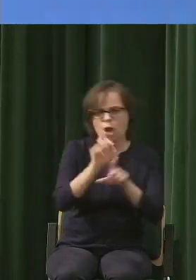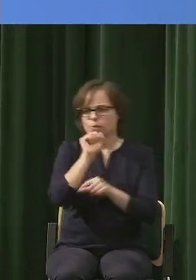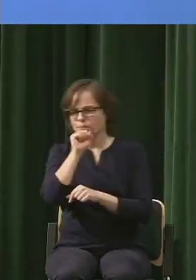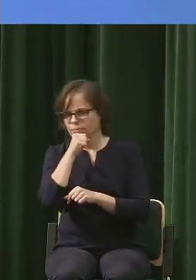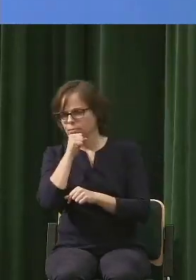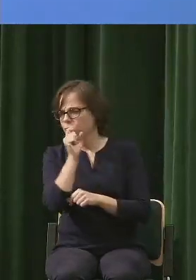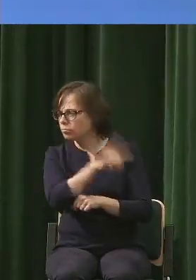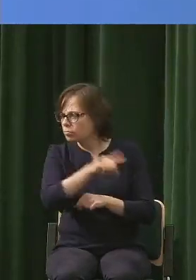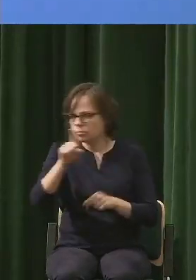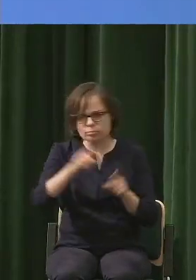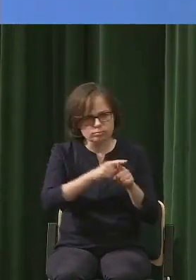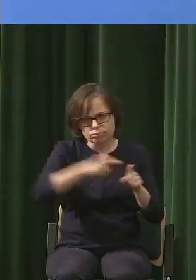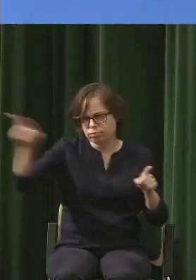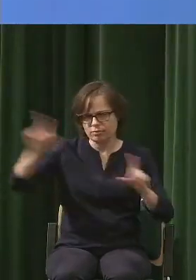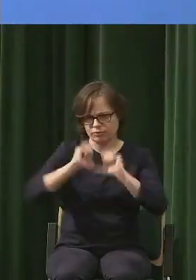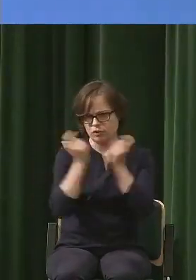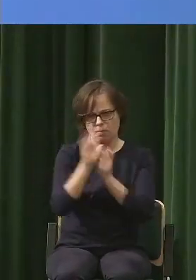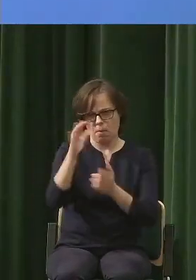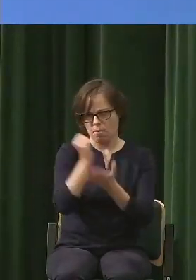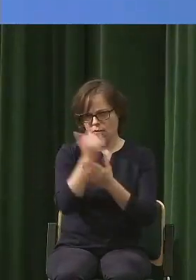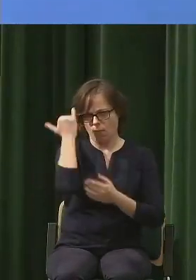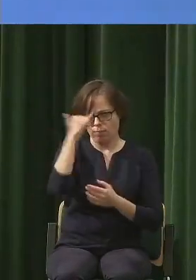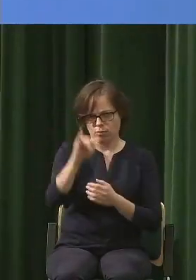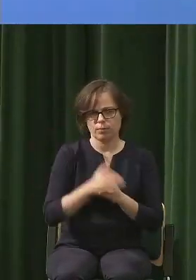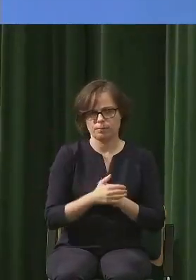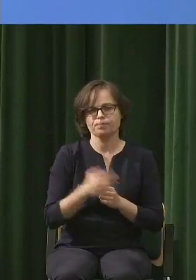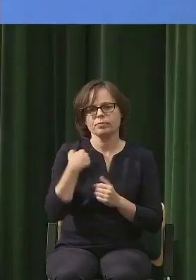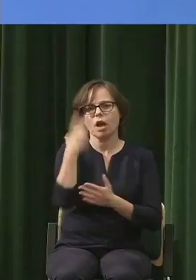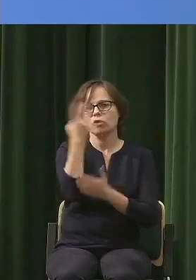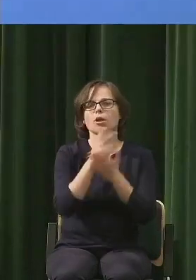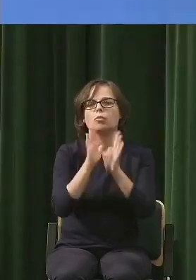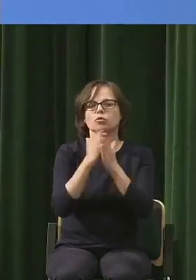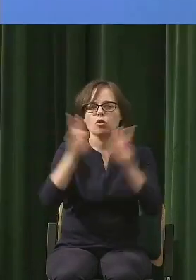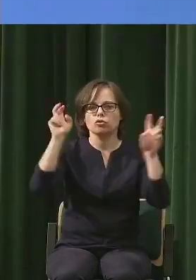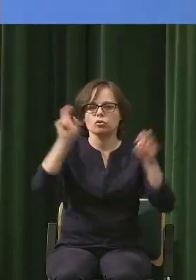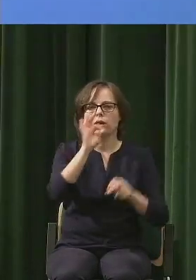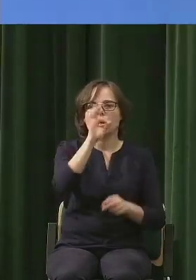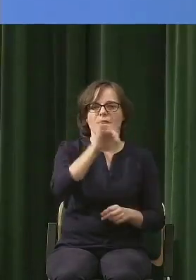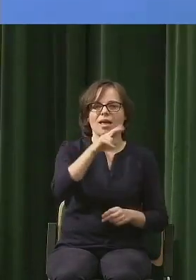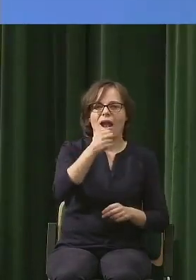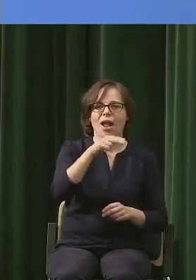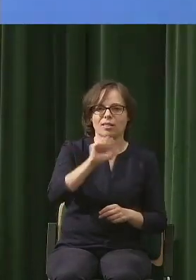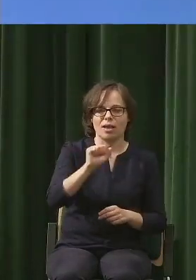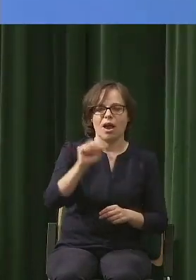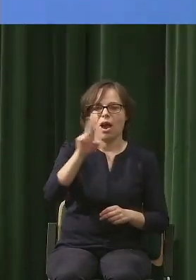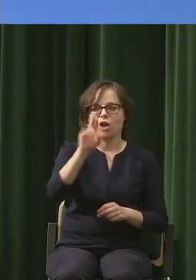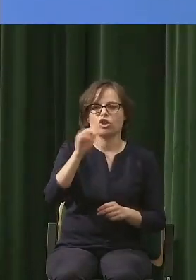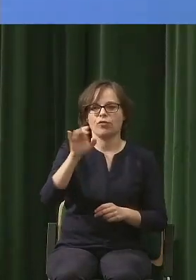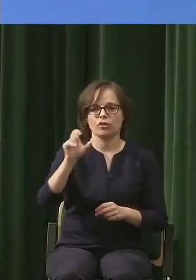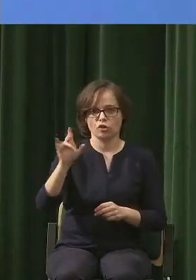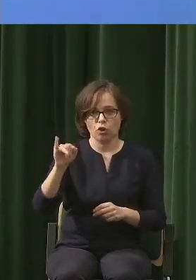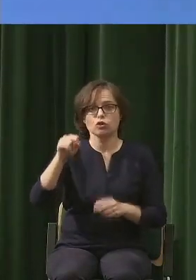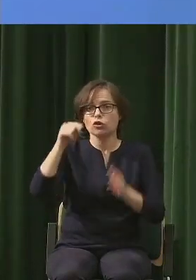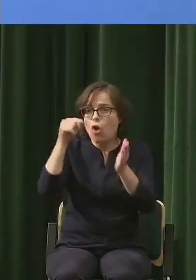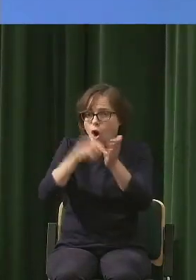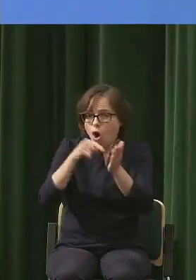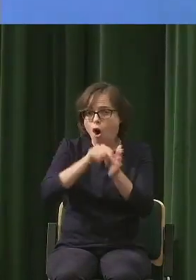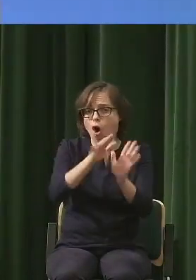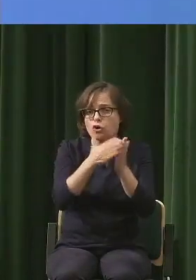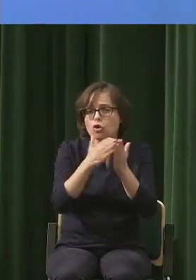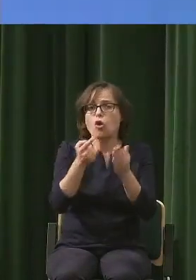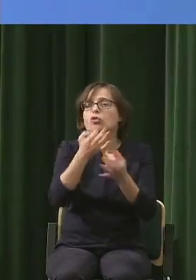Przeczytałam niedawno książkę Moni Cholet Tyrannia rzeczywistości. Ona właśnie bardzo mocno wołała. Gdzie są marzyciele dzisiaj?